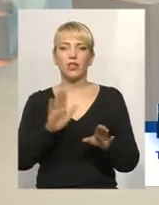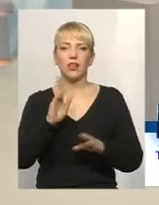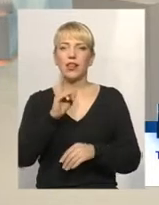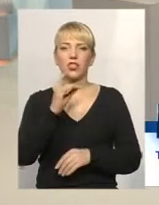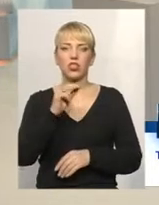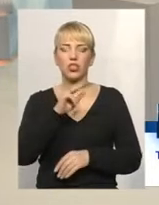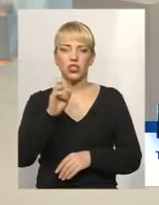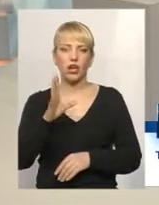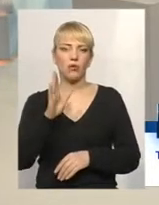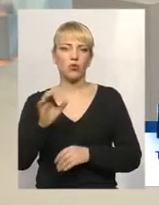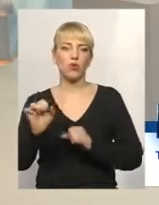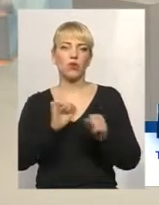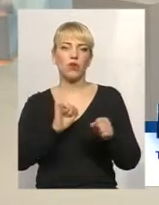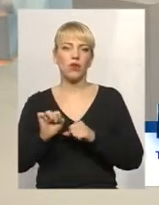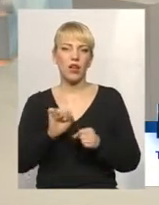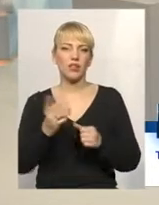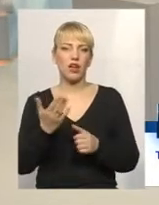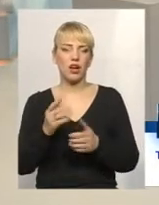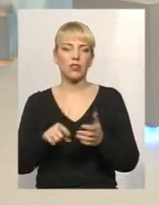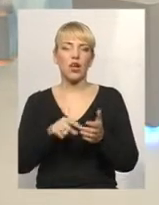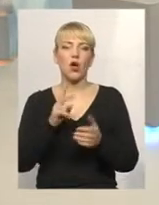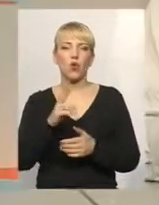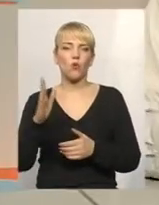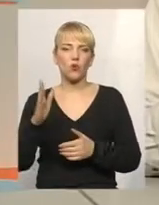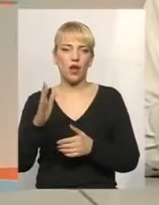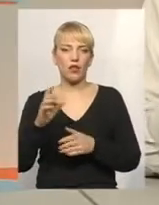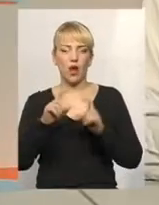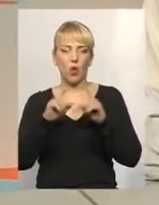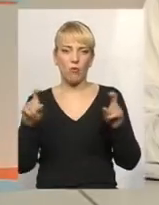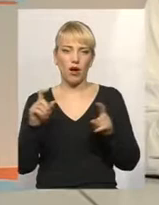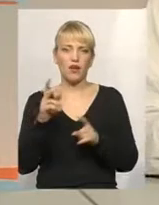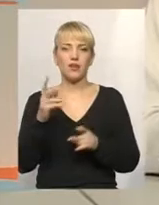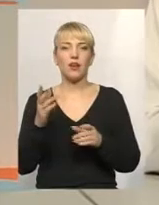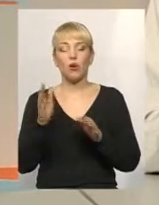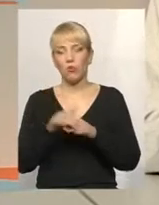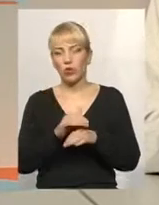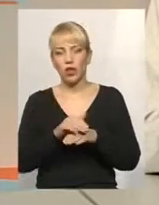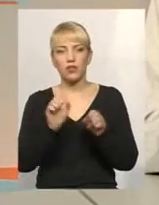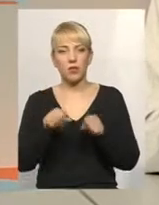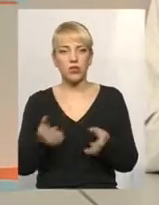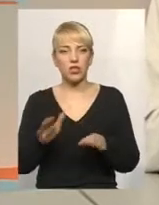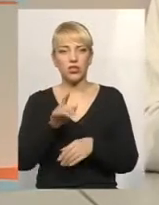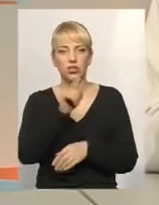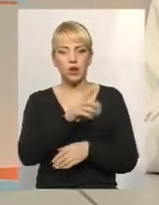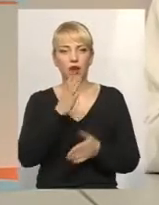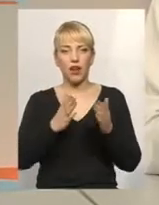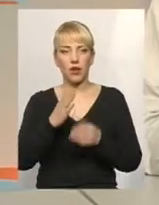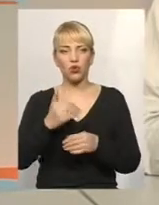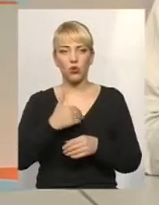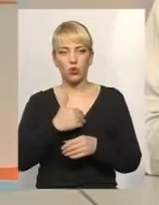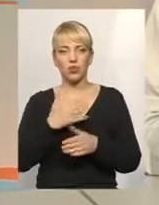компанія. Будь ласка, вибирайте собі, залишайтесь там. Але якщо хочете створити, займатися